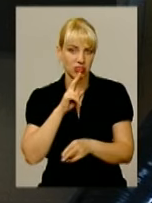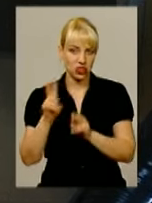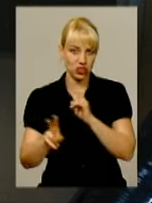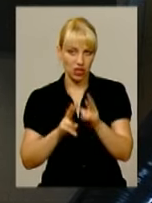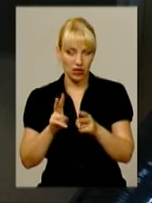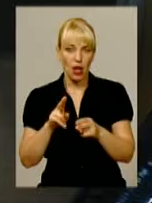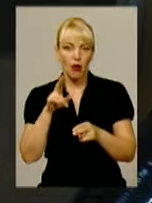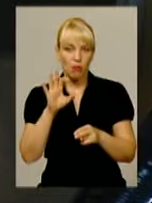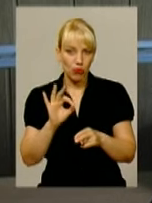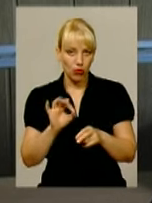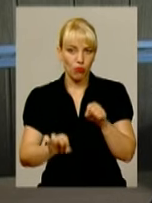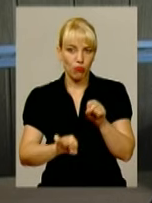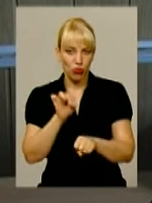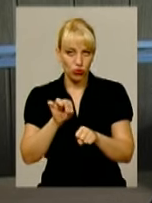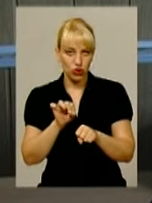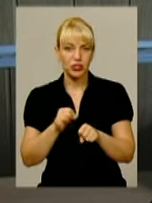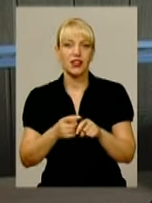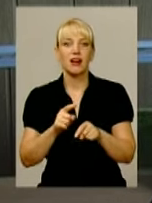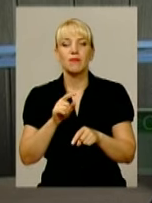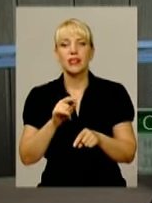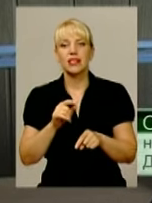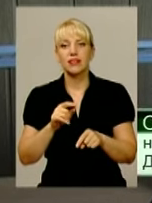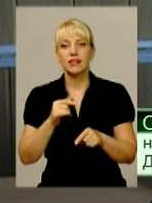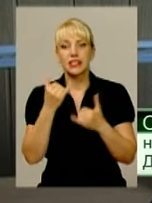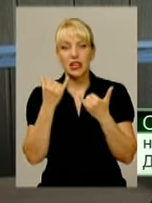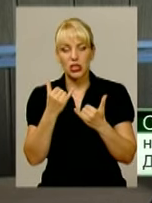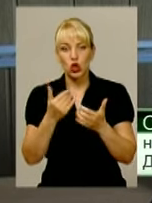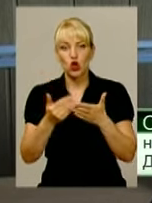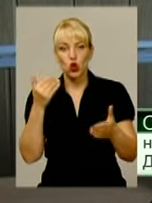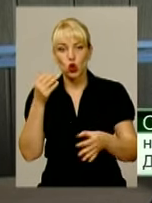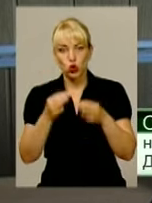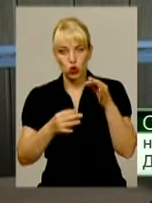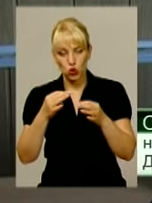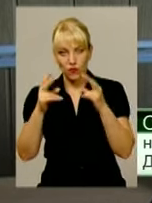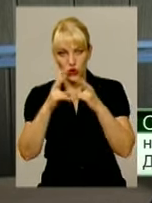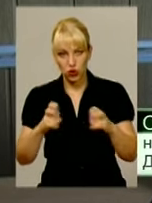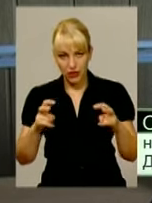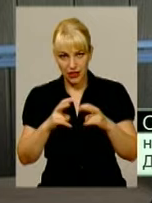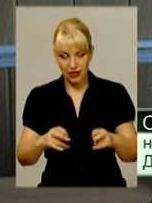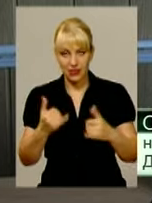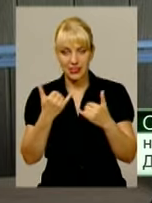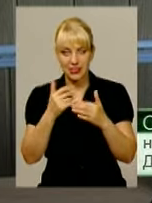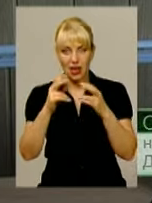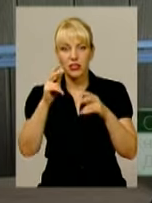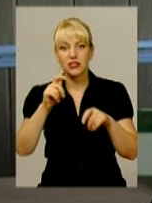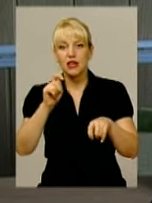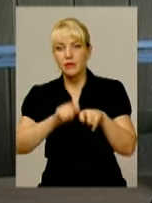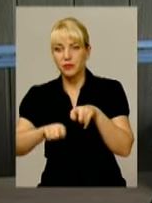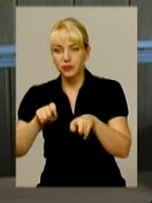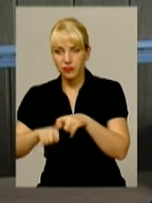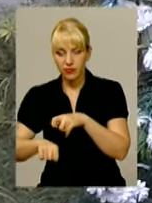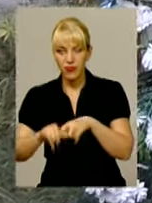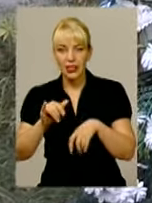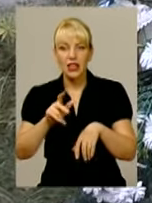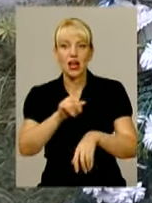центральної районної лікарні. На даний час проводяться досудові розслідування, тривають слідчі дії, виявки та проведення комісійної судово-медичної